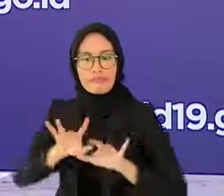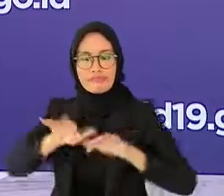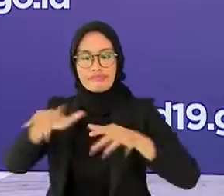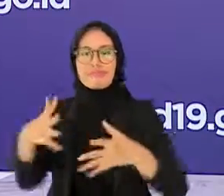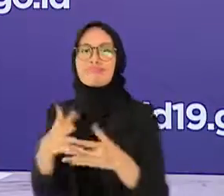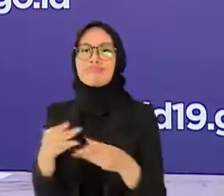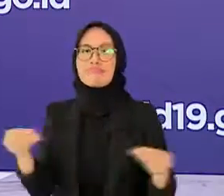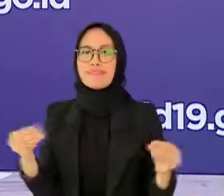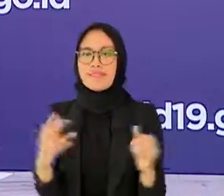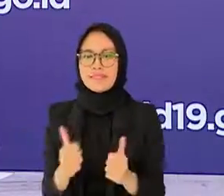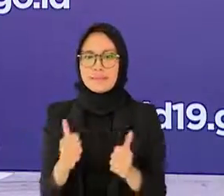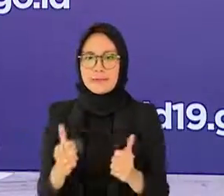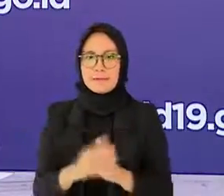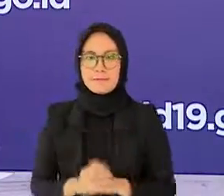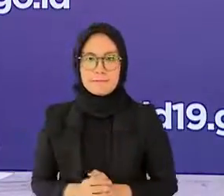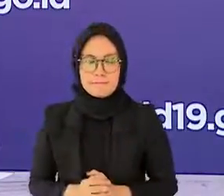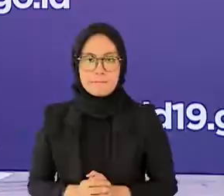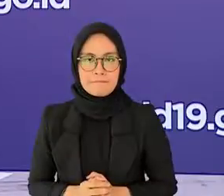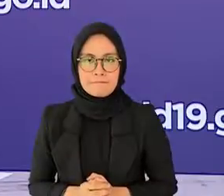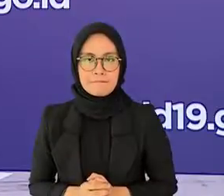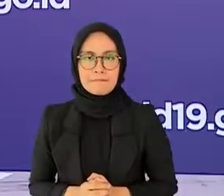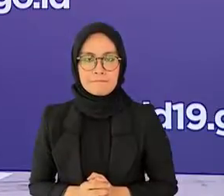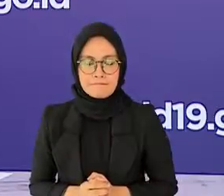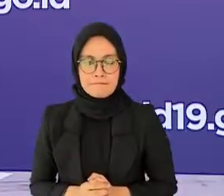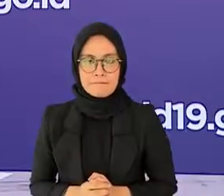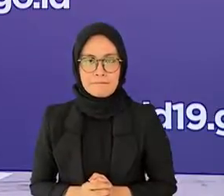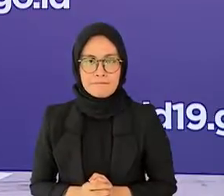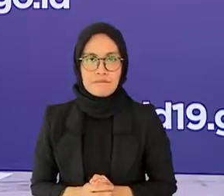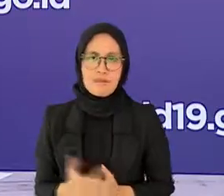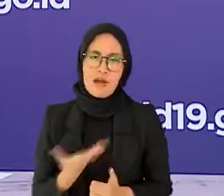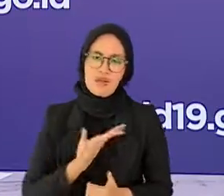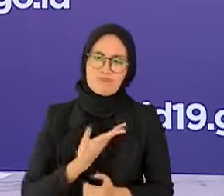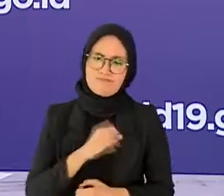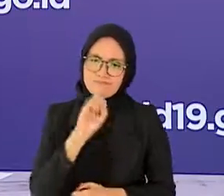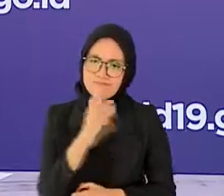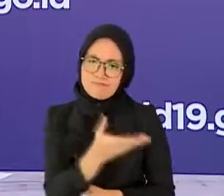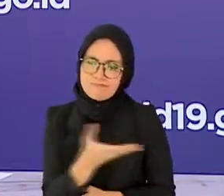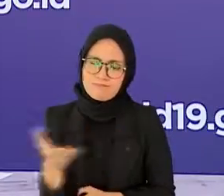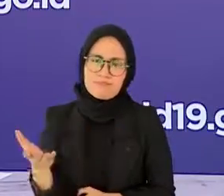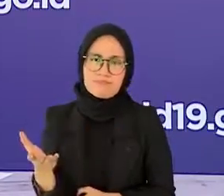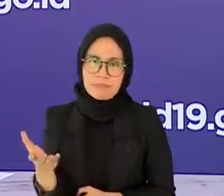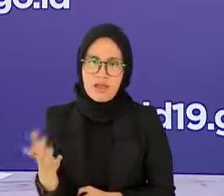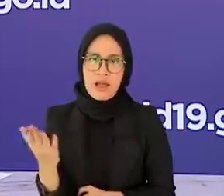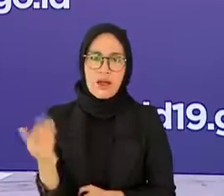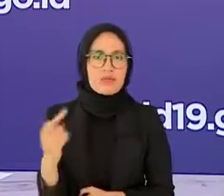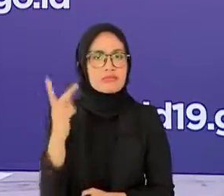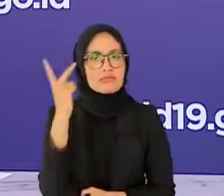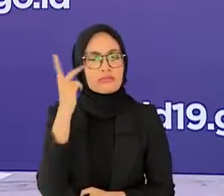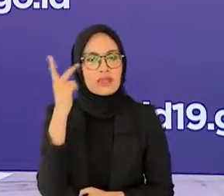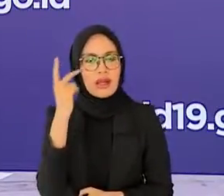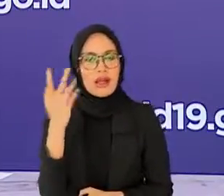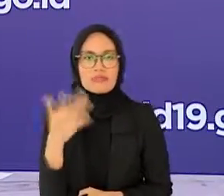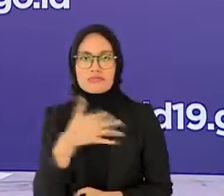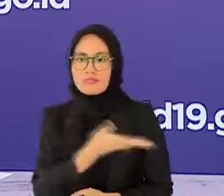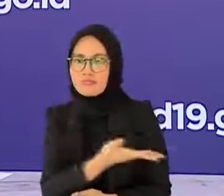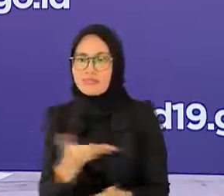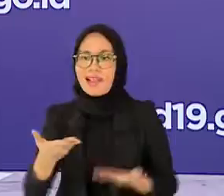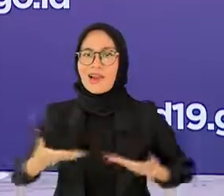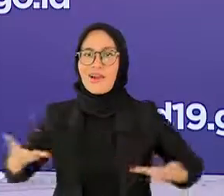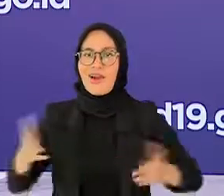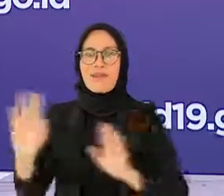waktu yang lalu oleh karena itu saya meminta kepada seluruh pihak untuk dapat terus menjaga tren positif ini